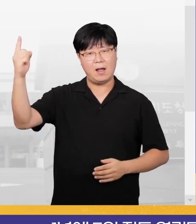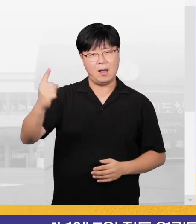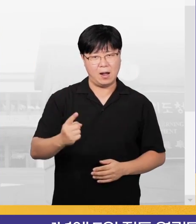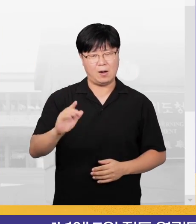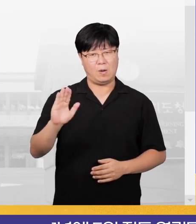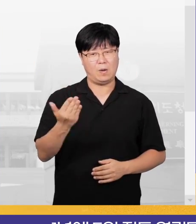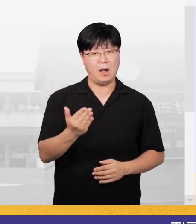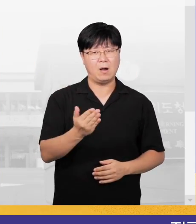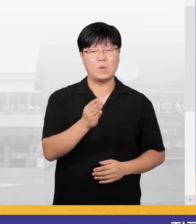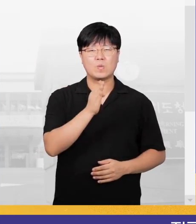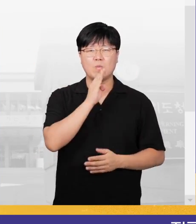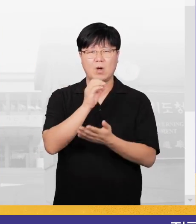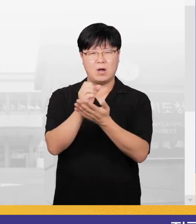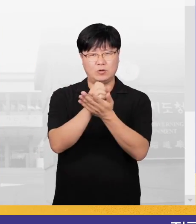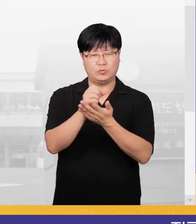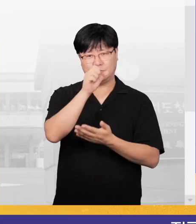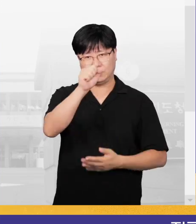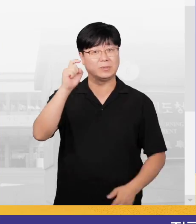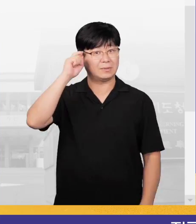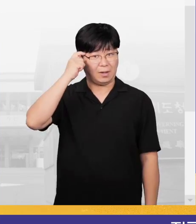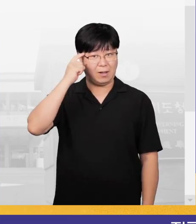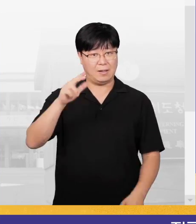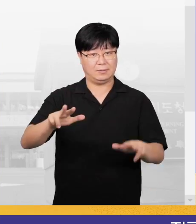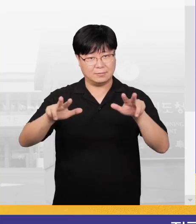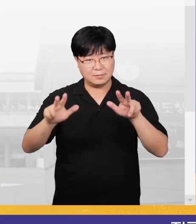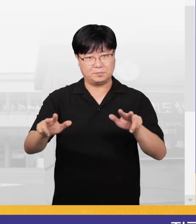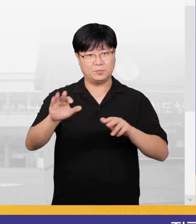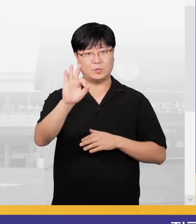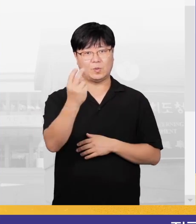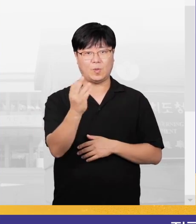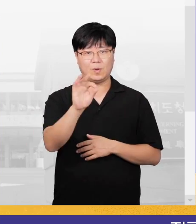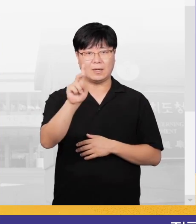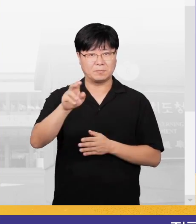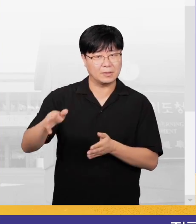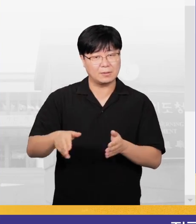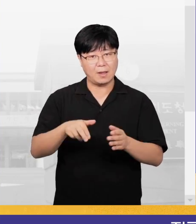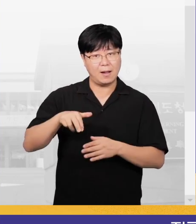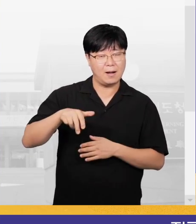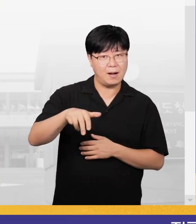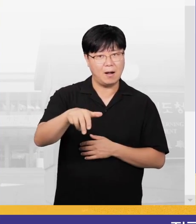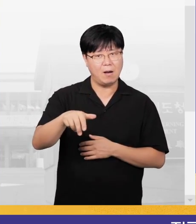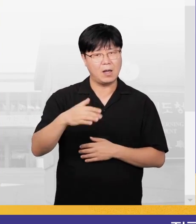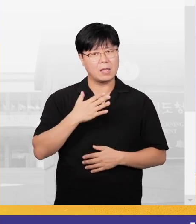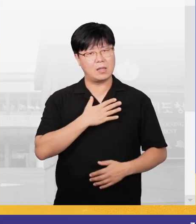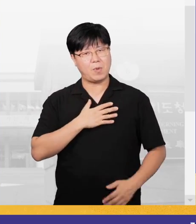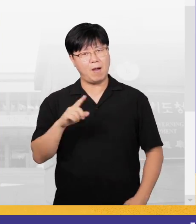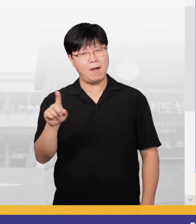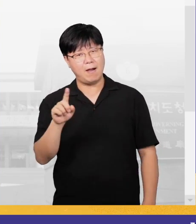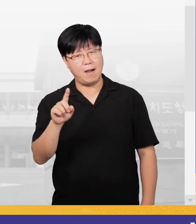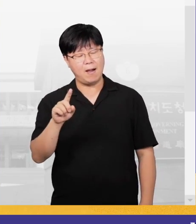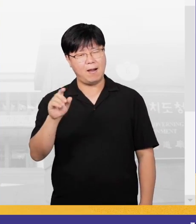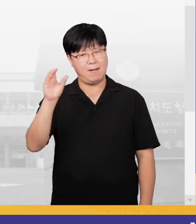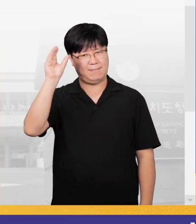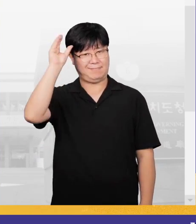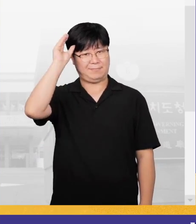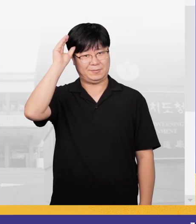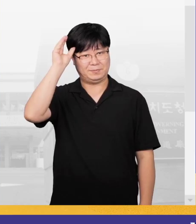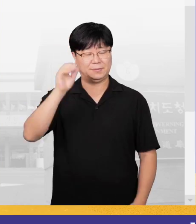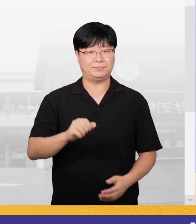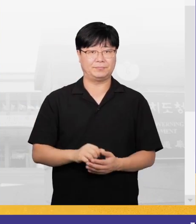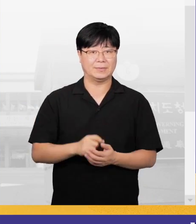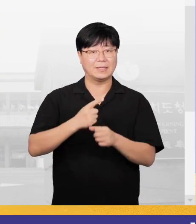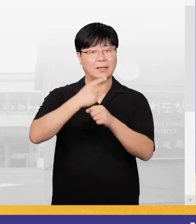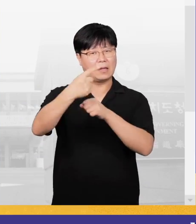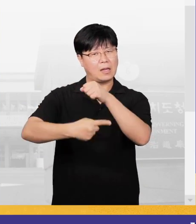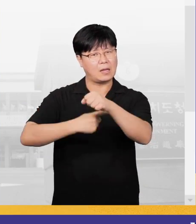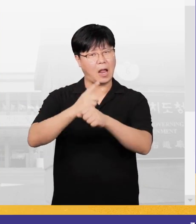생각하고요. 지금 용암길을 걷게 되면 어떤 기분이니까 참 기대가 됩니다. 1년에 한 번에